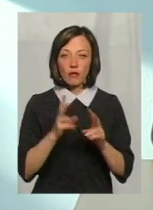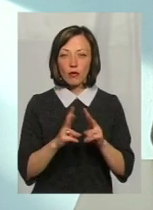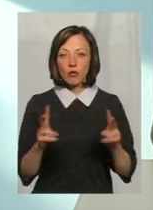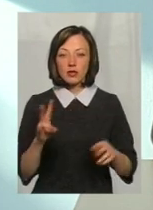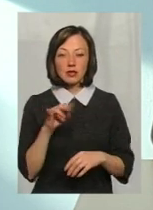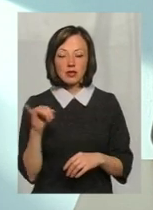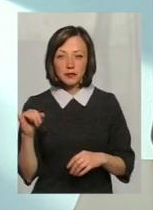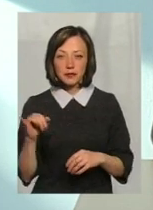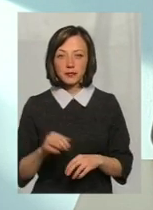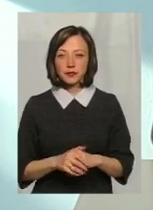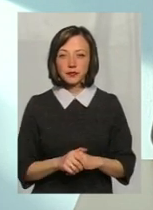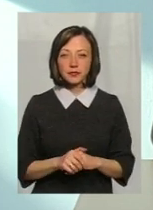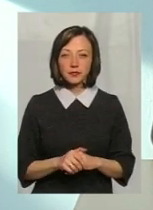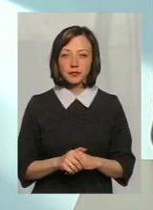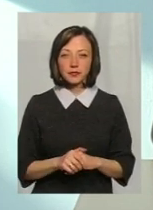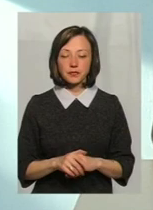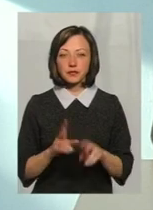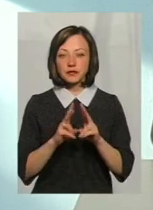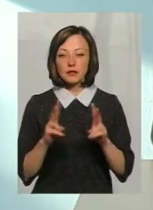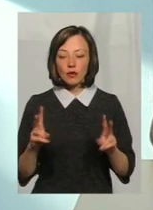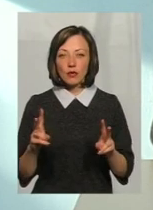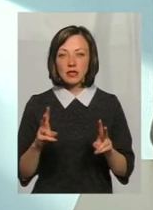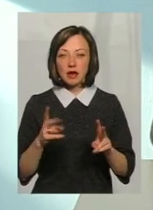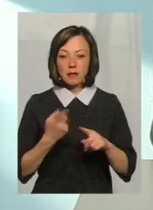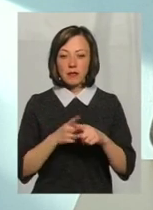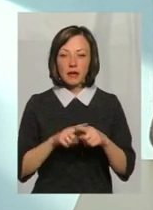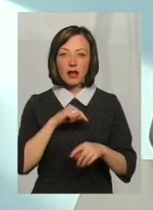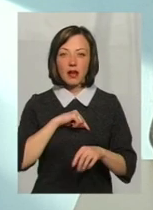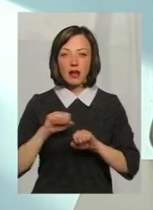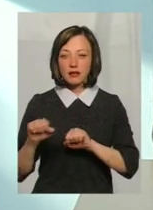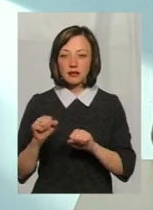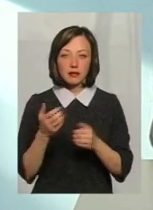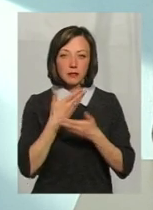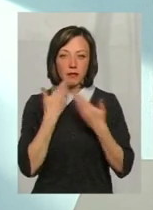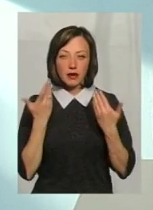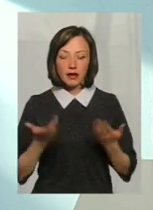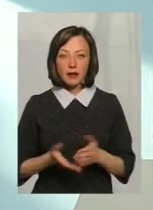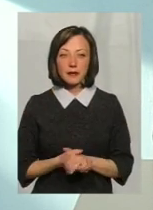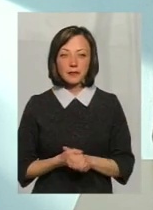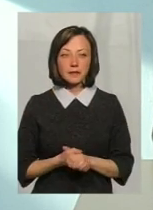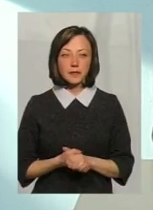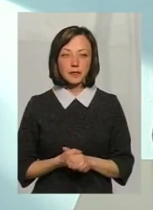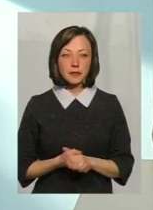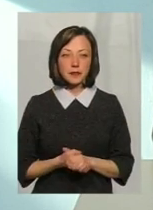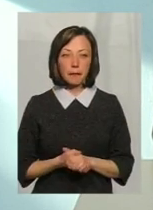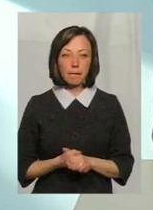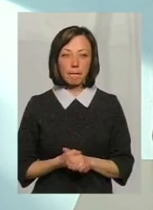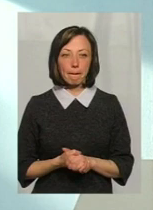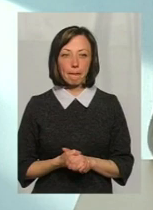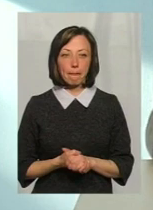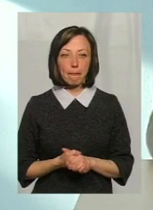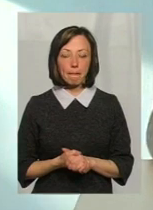когось відповідь йому надійсно була нормальна, в когось ні, як я вже хочу повторитися. Але